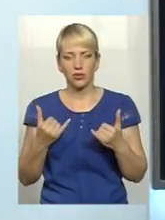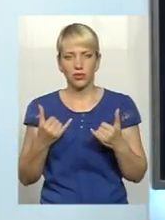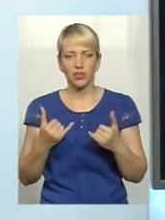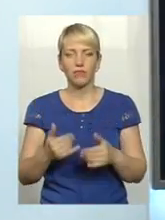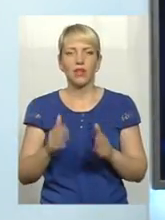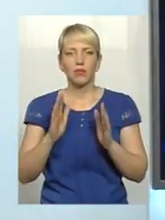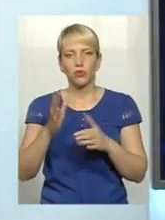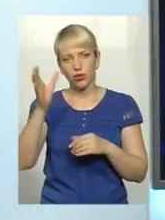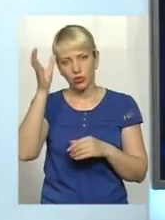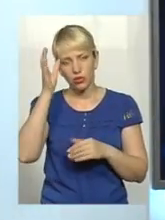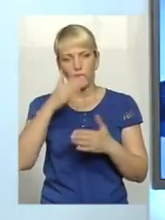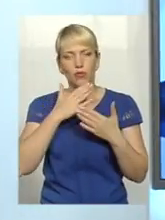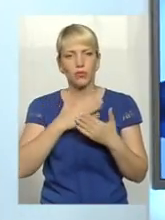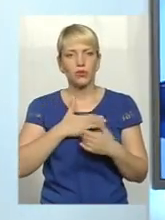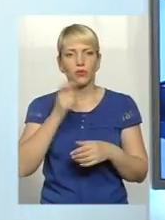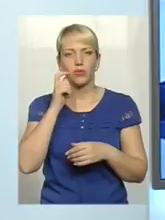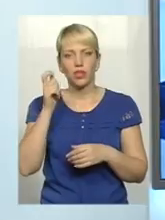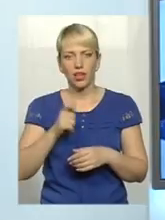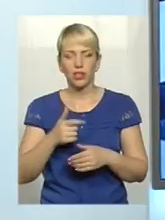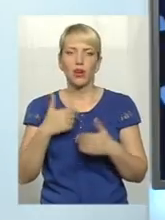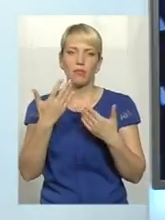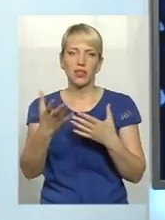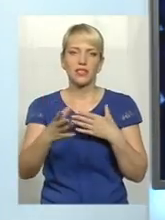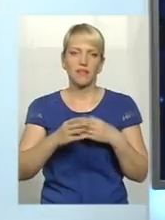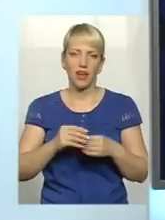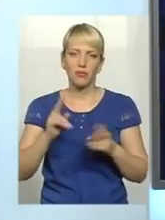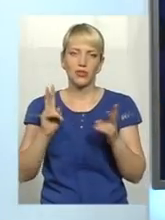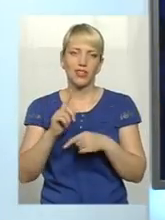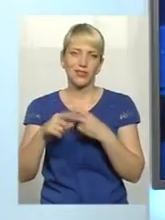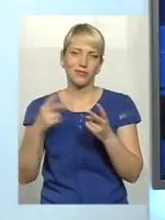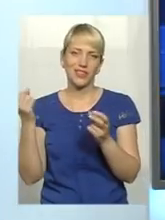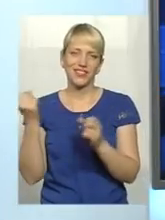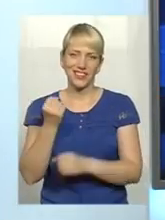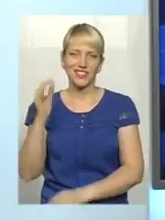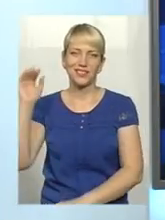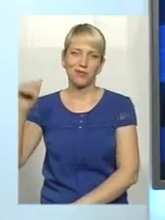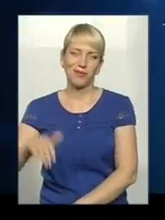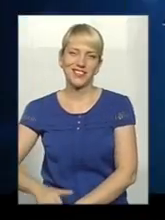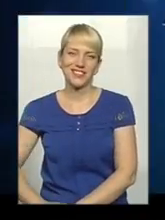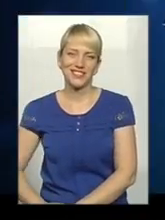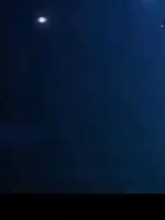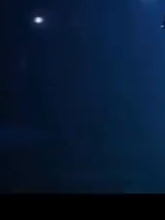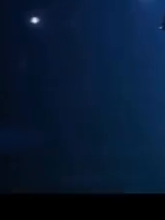Будьте розумні, любіть Україну, а ми з вами зустрінемося наступного тижня. На все добре, до побачення.